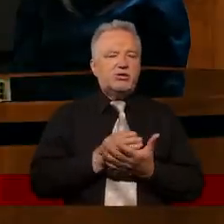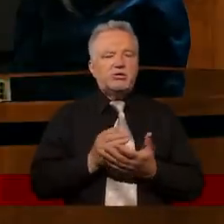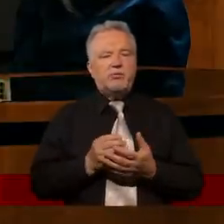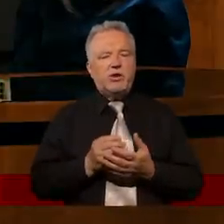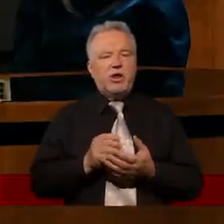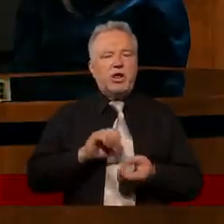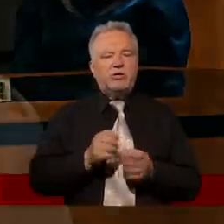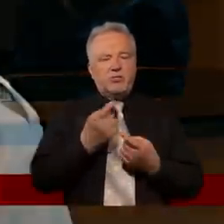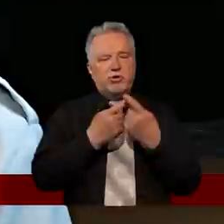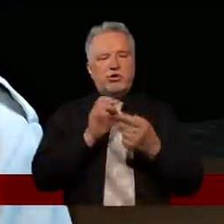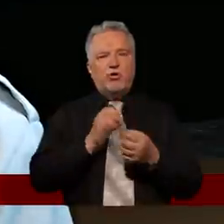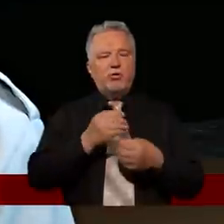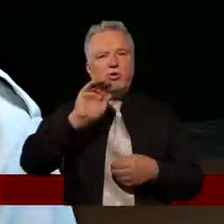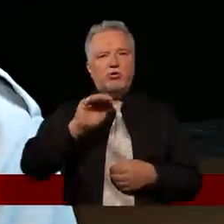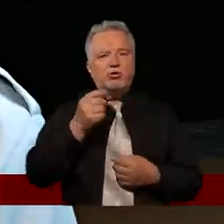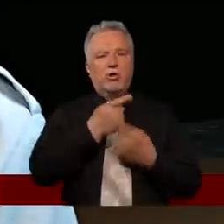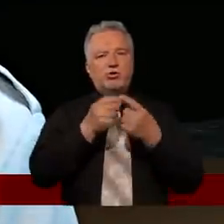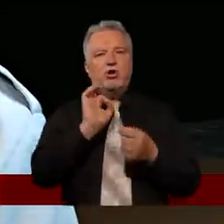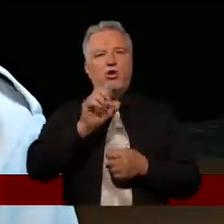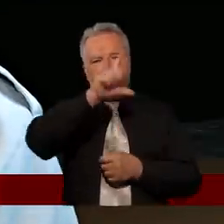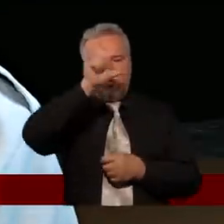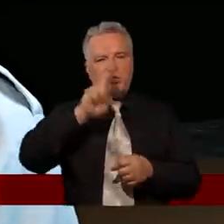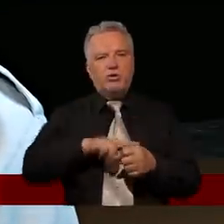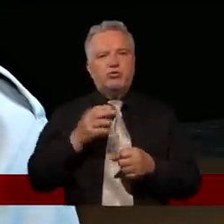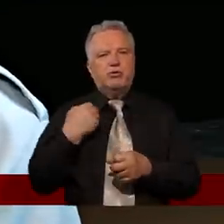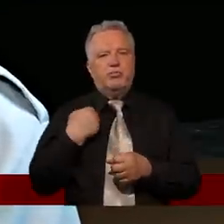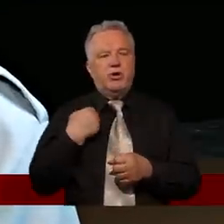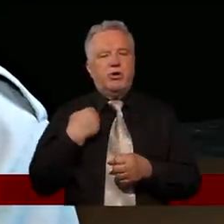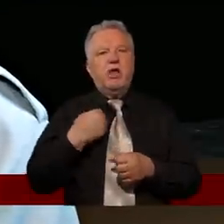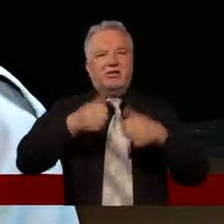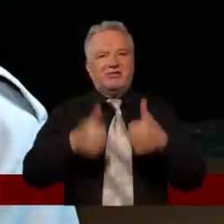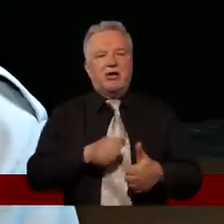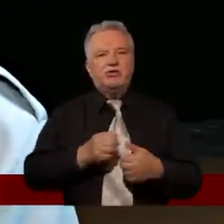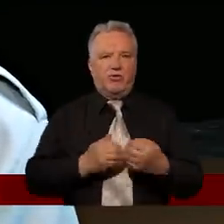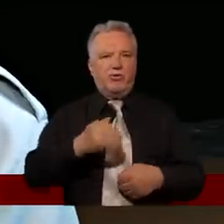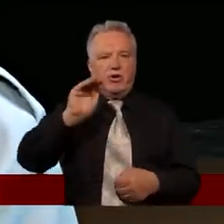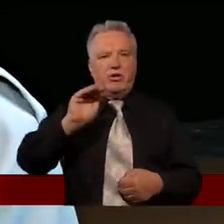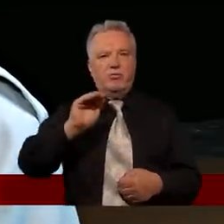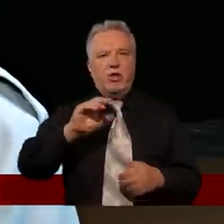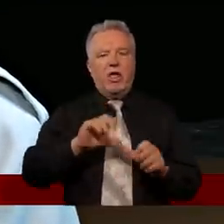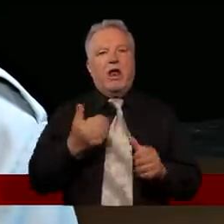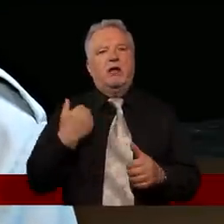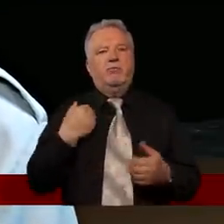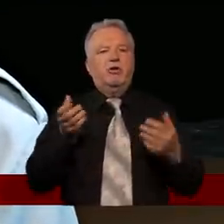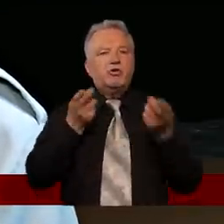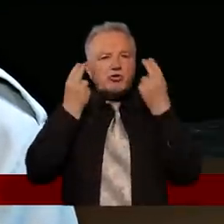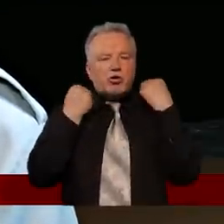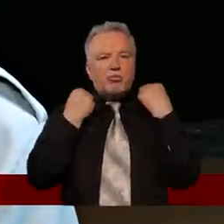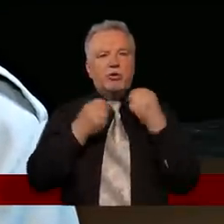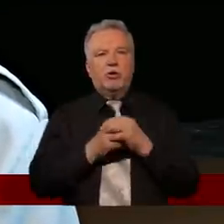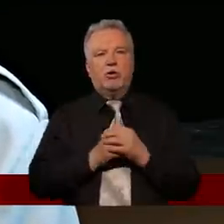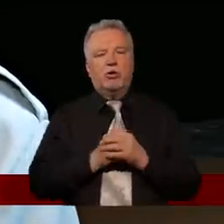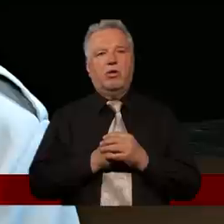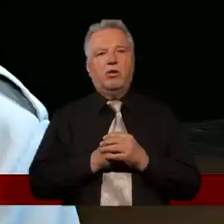wielkości, pomyślałem sobie o ludziach, którzy byli, czy stali się wielkimi, ale w życiu byli bardzo skromni,